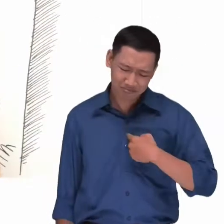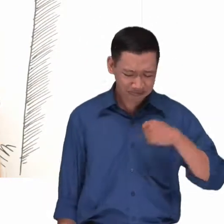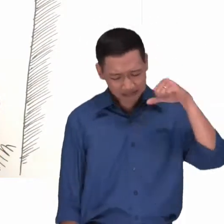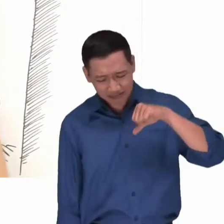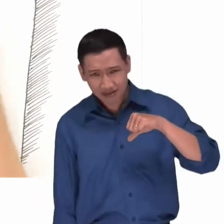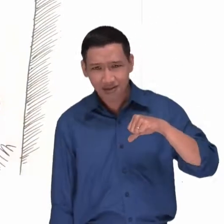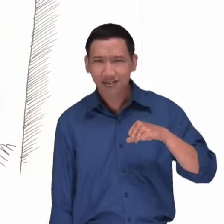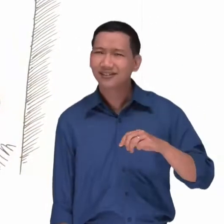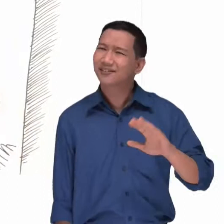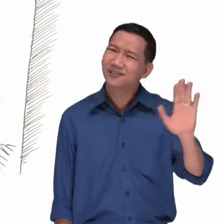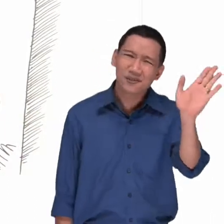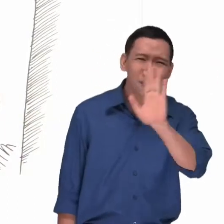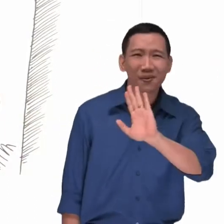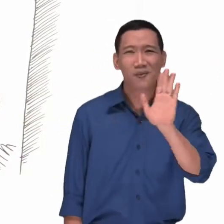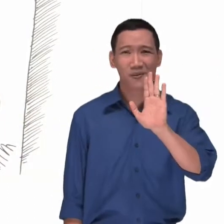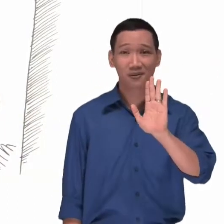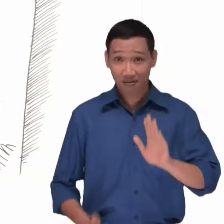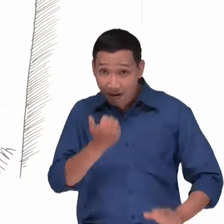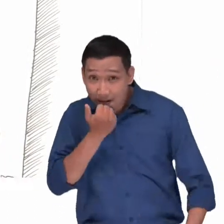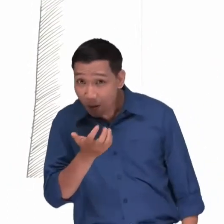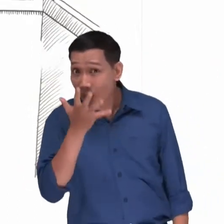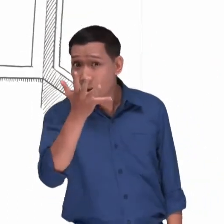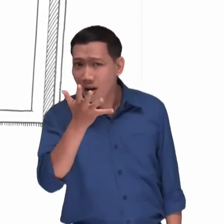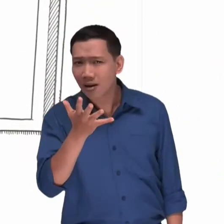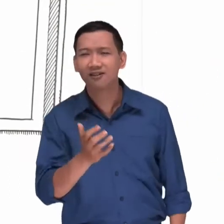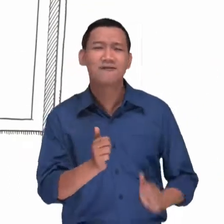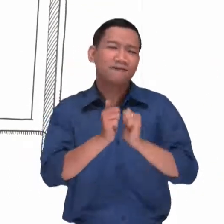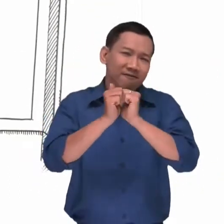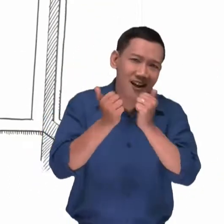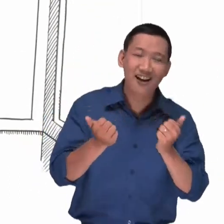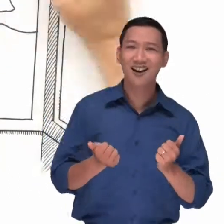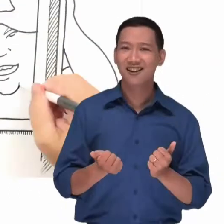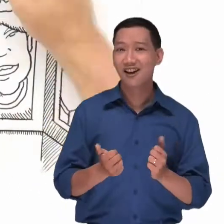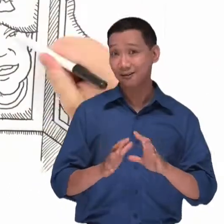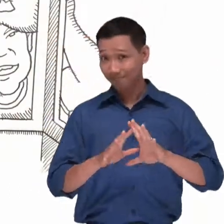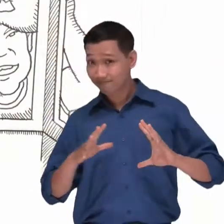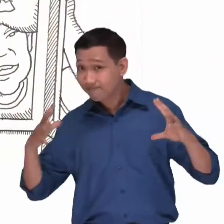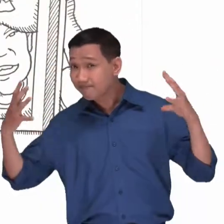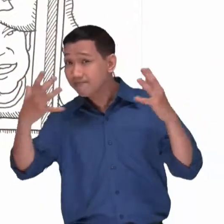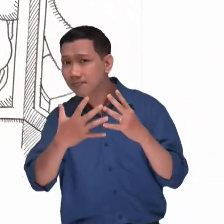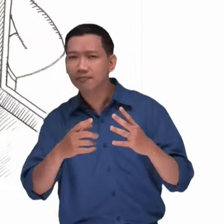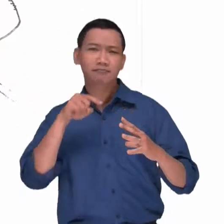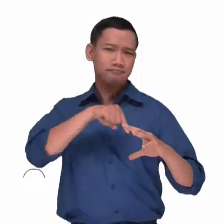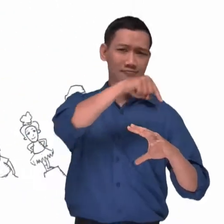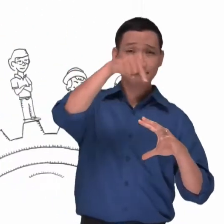Hãy subscribe cho kênh La La School Để không bỏ lỡ những hấp dẫn